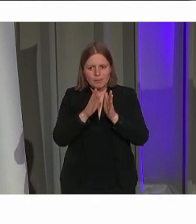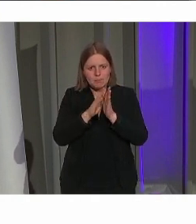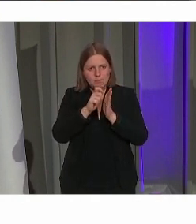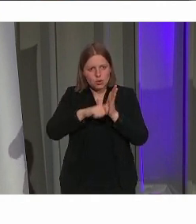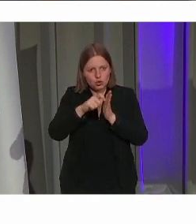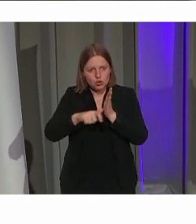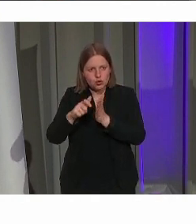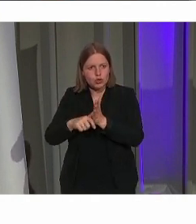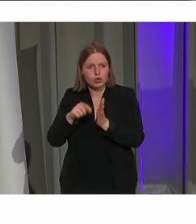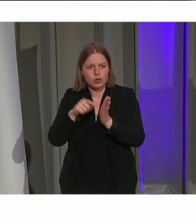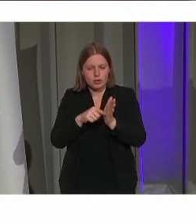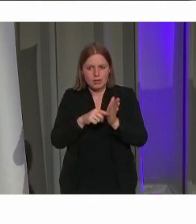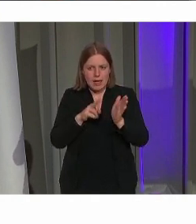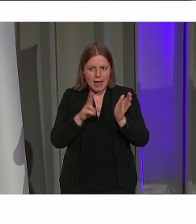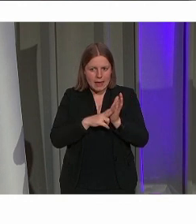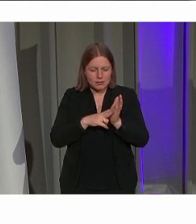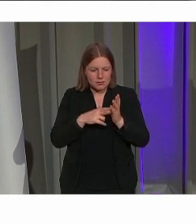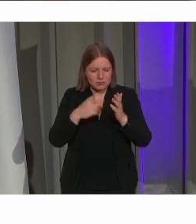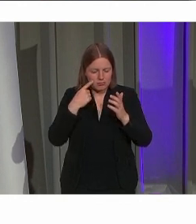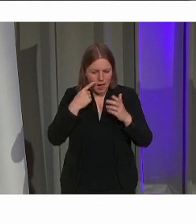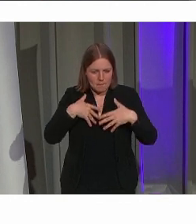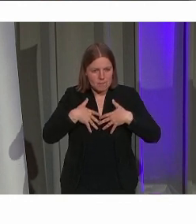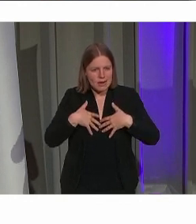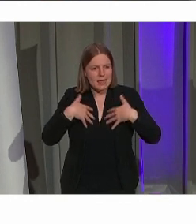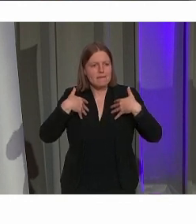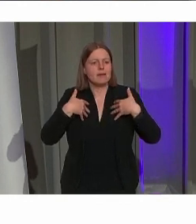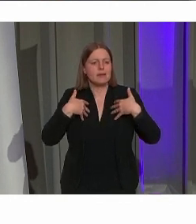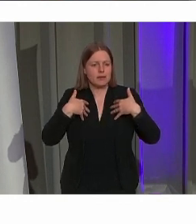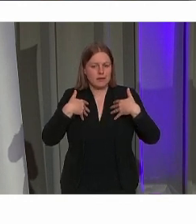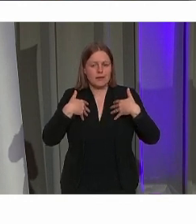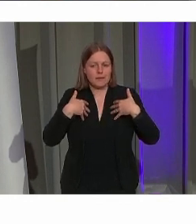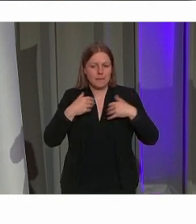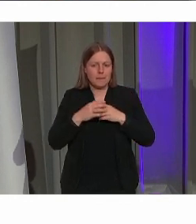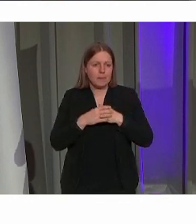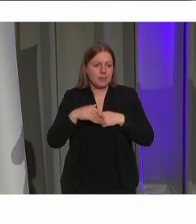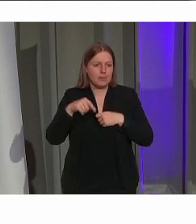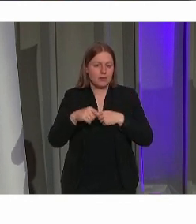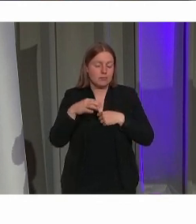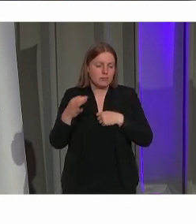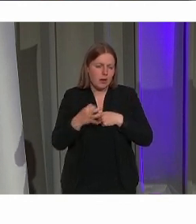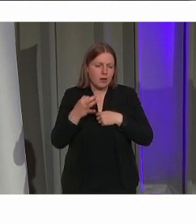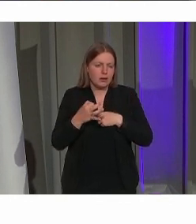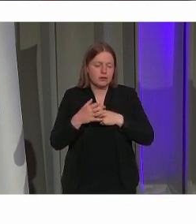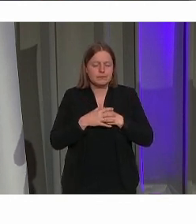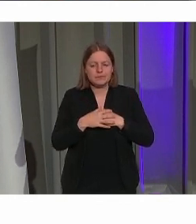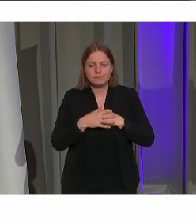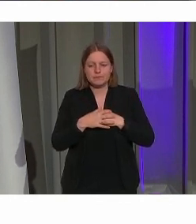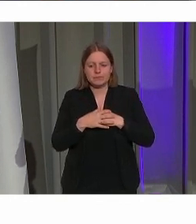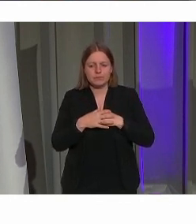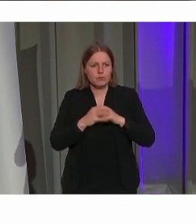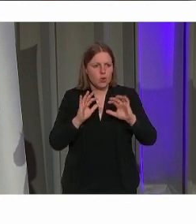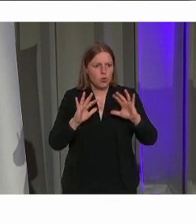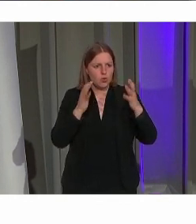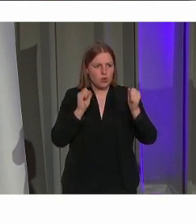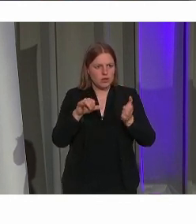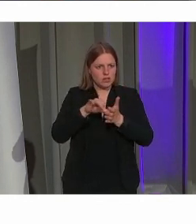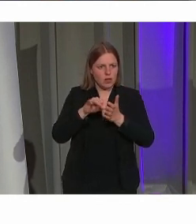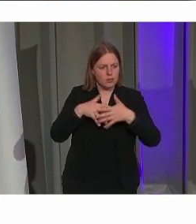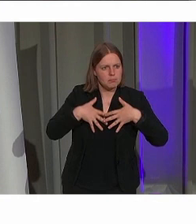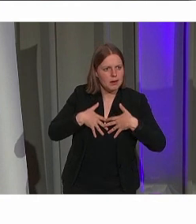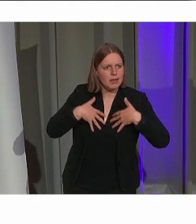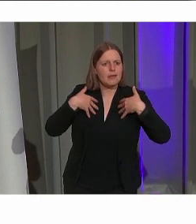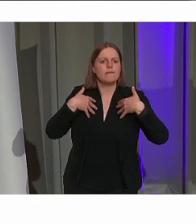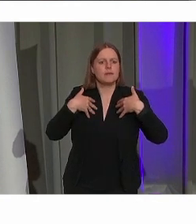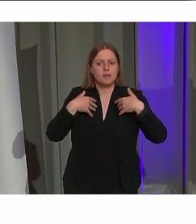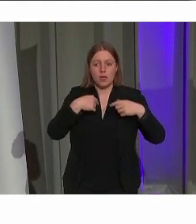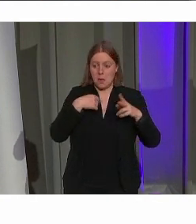ook echt vertrekt vanuit beleving. Het is wel een beetje een rode draad, denk ik. Hoe beleef ik de stad en